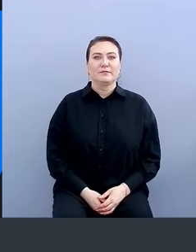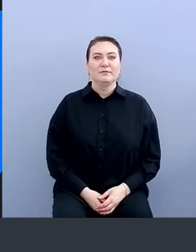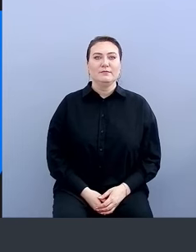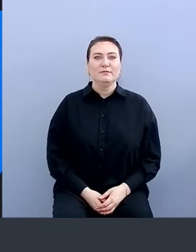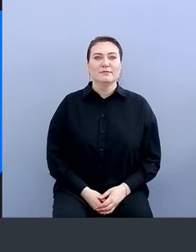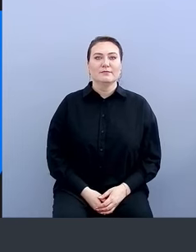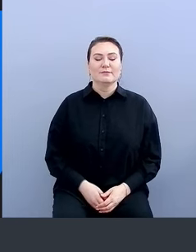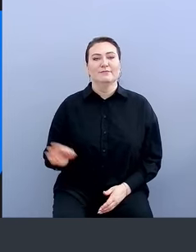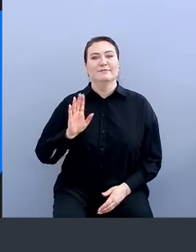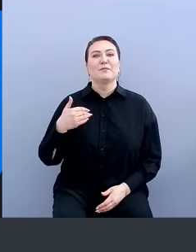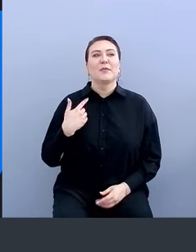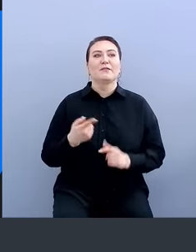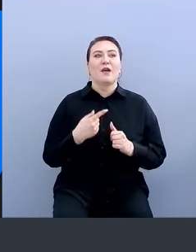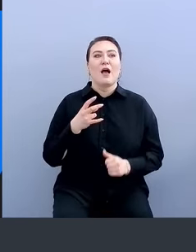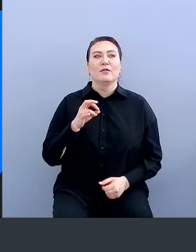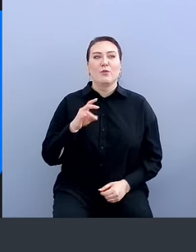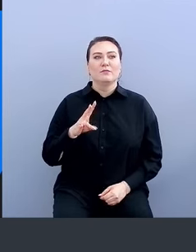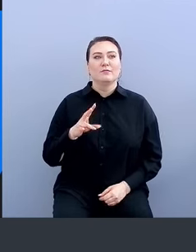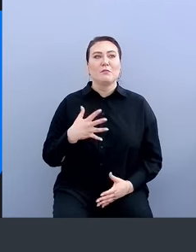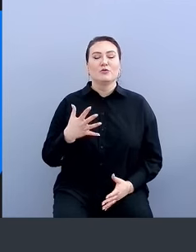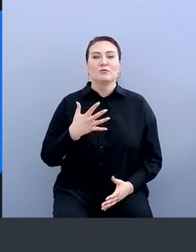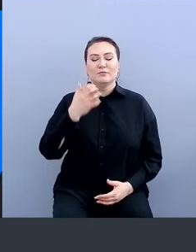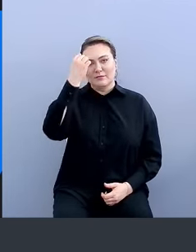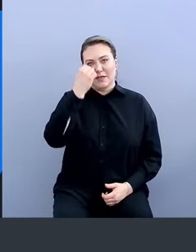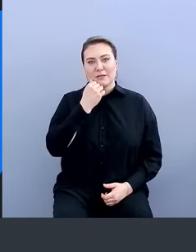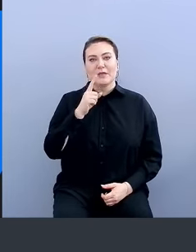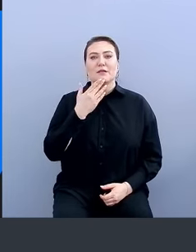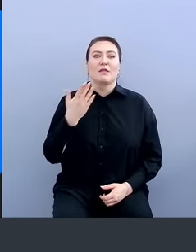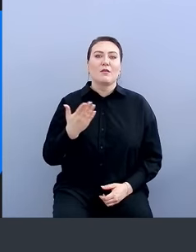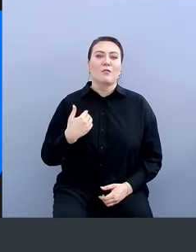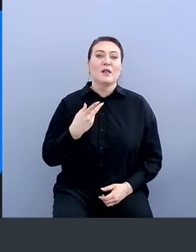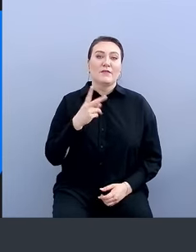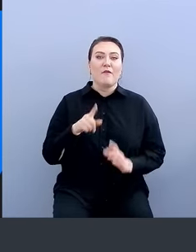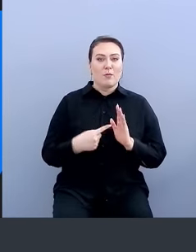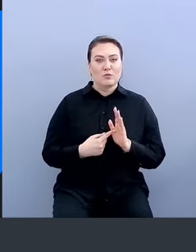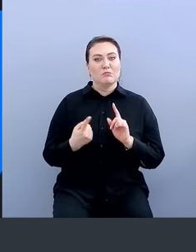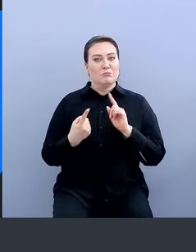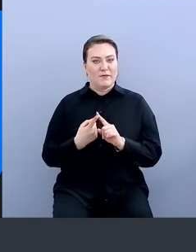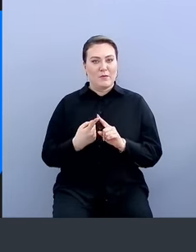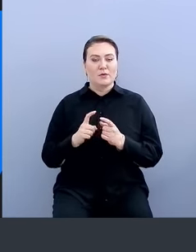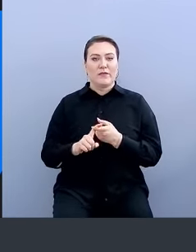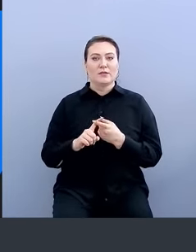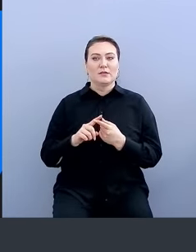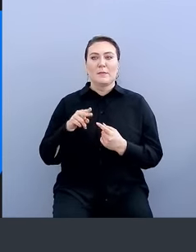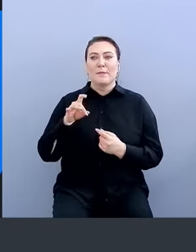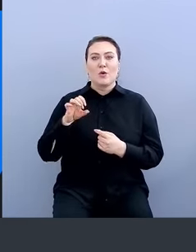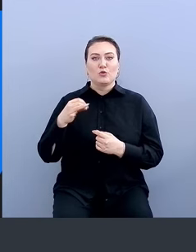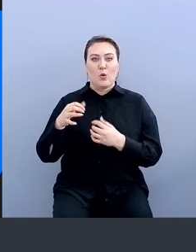Привет. Меня Антон зовут. Спасибо большое за доклад. У меня два вопроса. Первый связан с проксой.